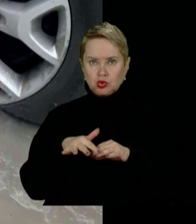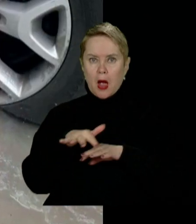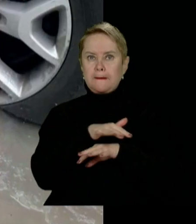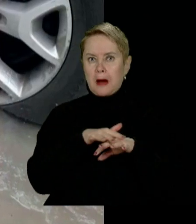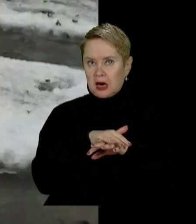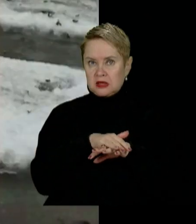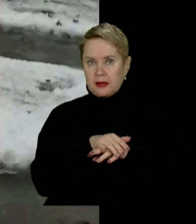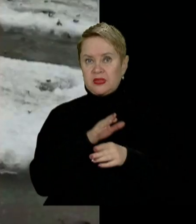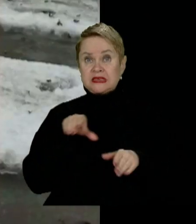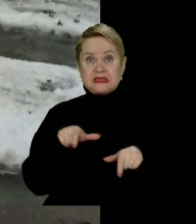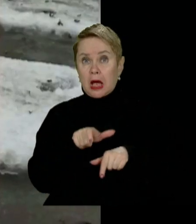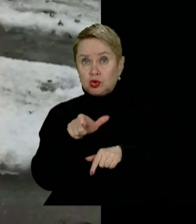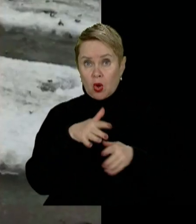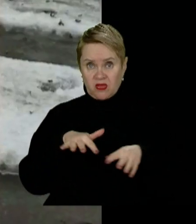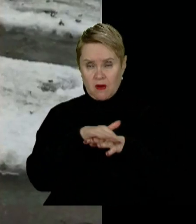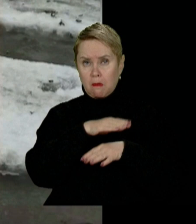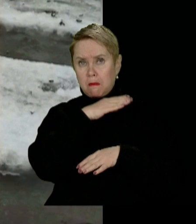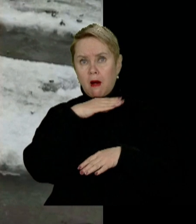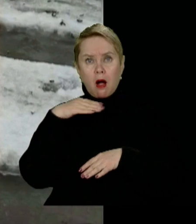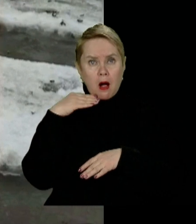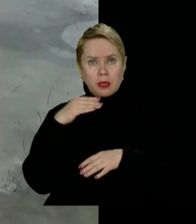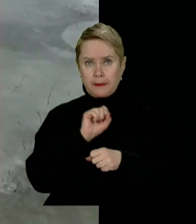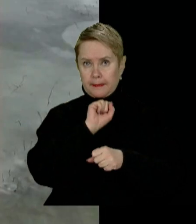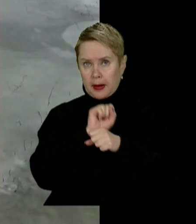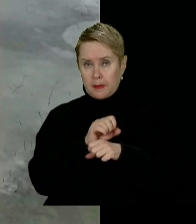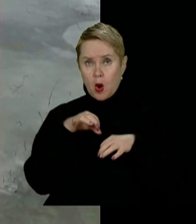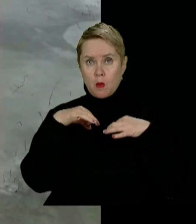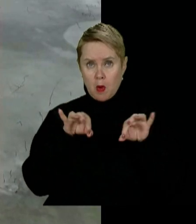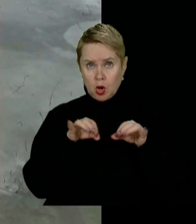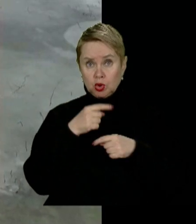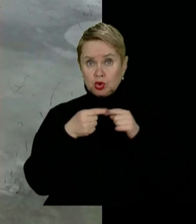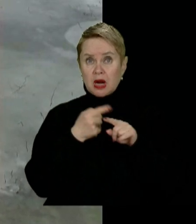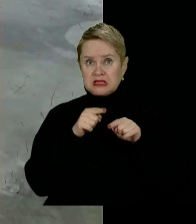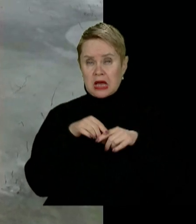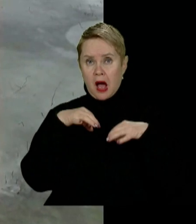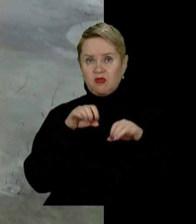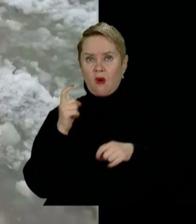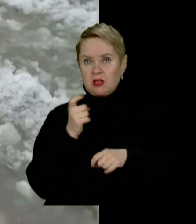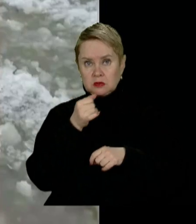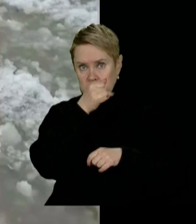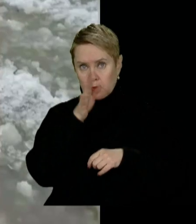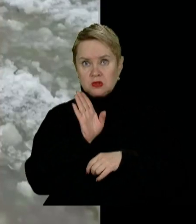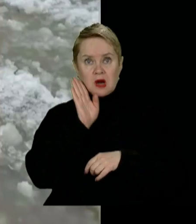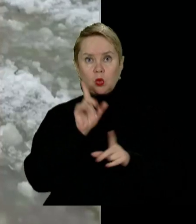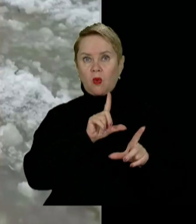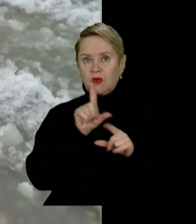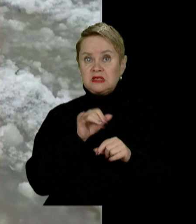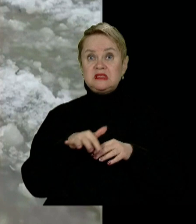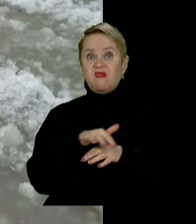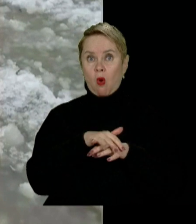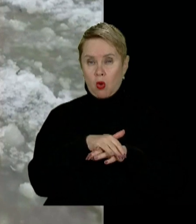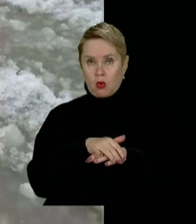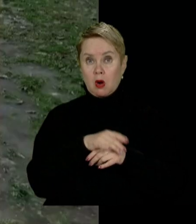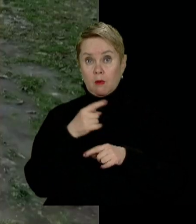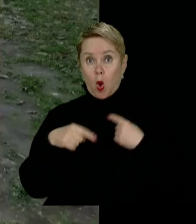майданчик, стежки у дворі, а також багато припаркованих машин. Через це автовласники не змогли зранку виїхати з двору,